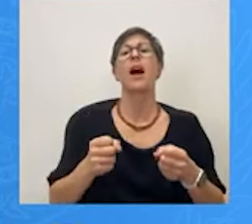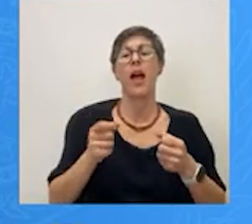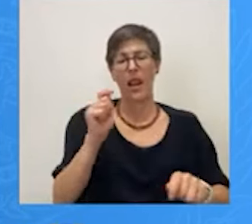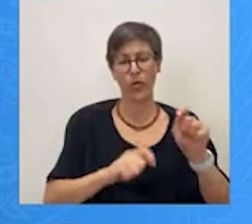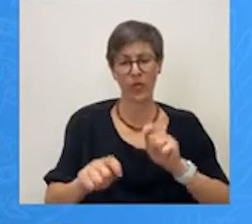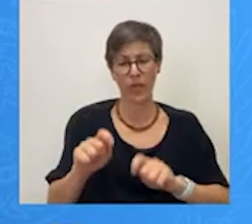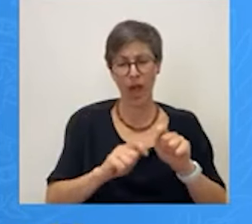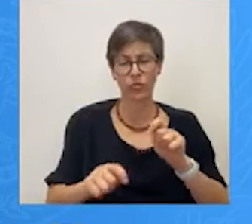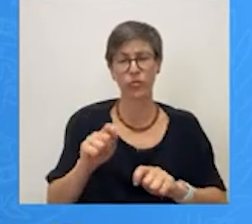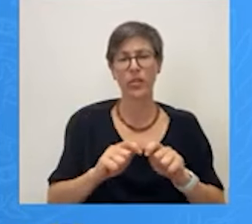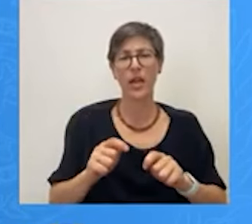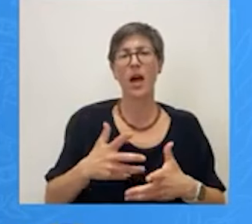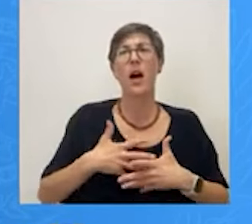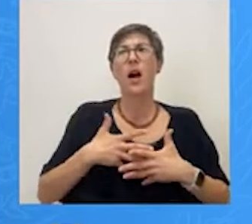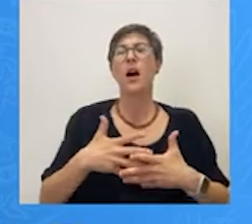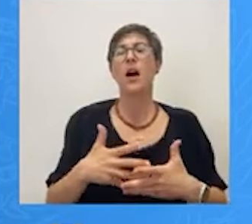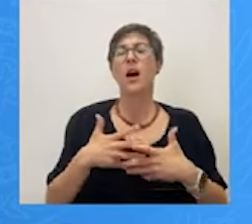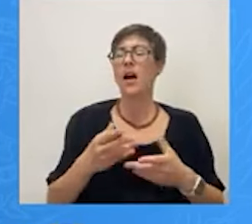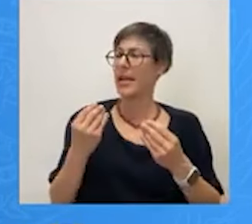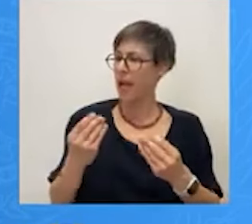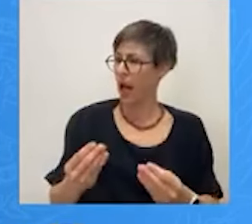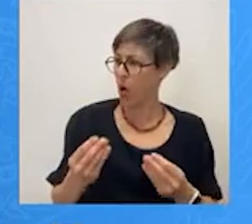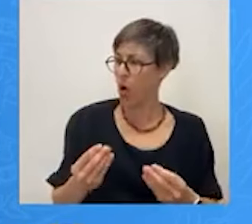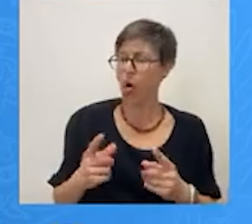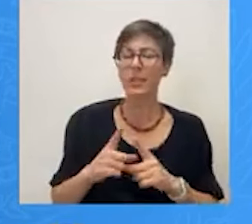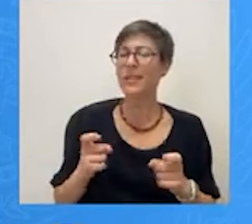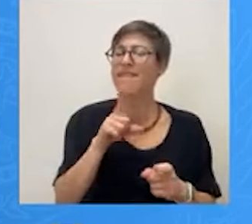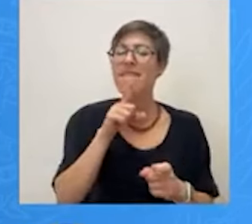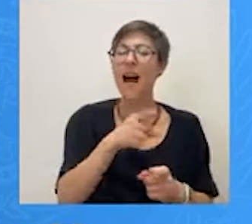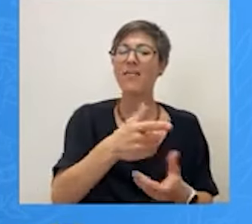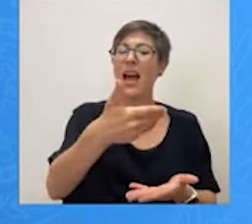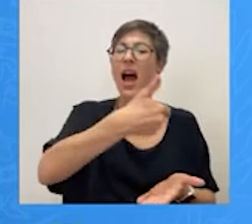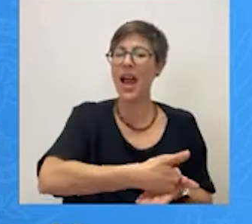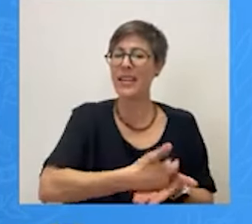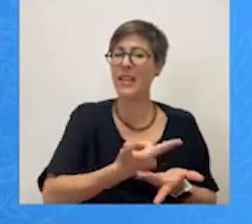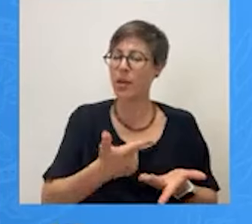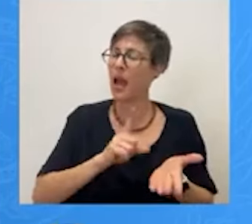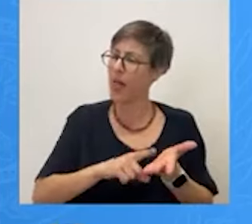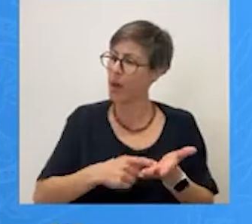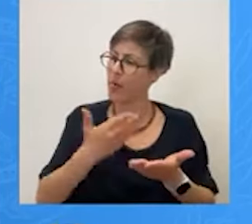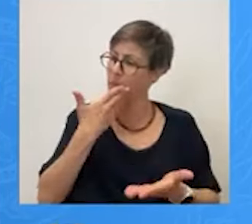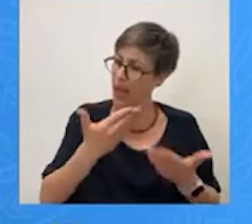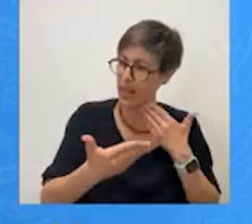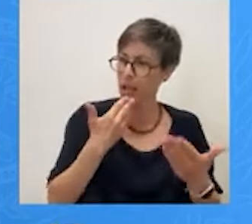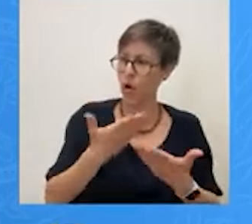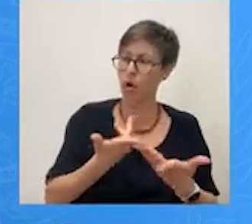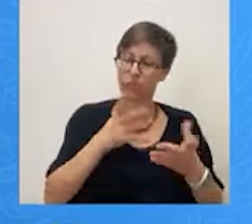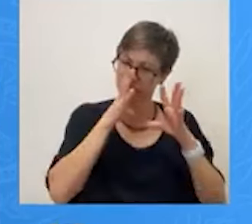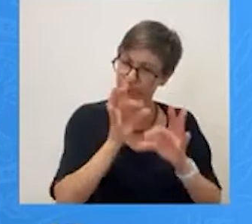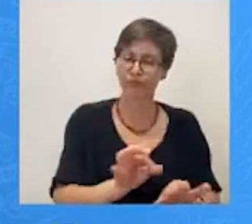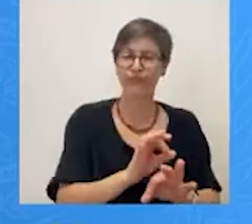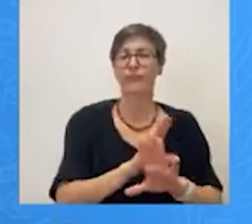Καλό είναι να ακουμπάμε σε αυτές τις ανησυχίες Και νομίζω ότι ακόμα και εκτός